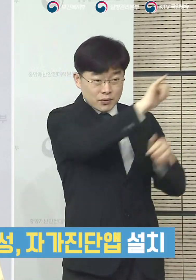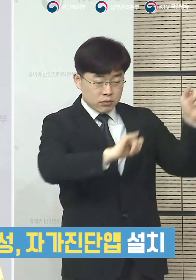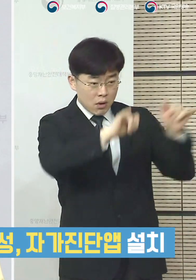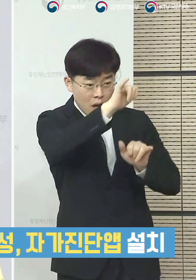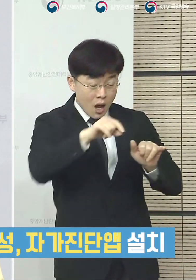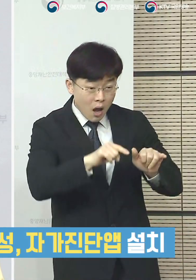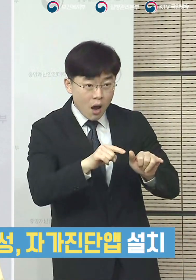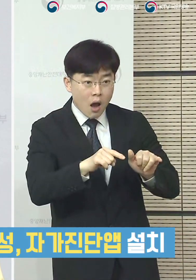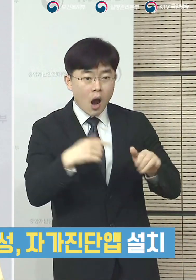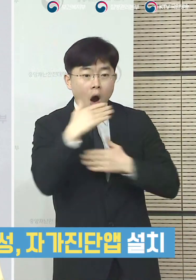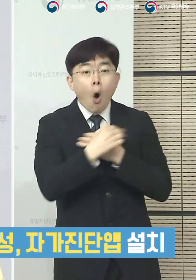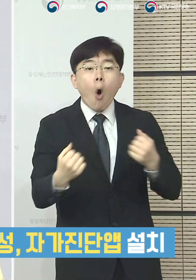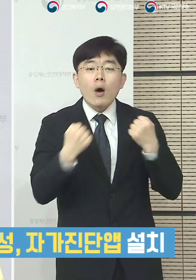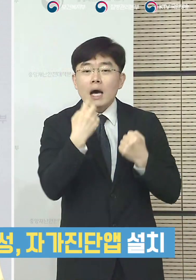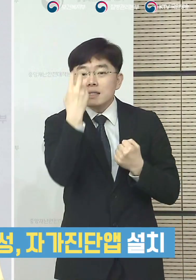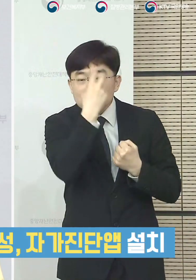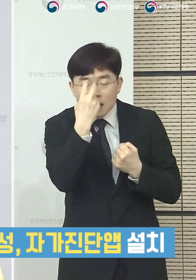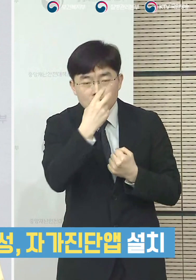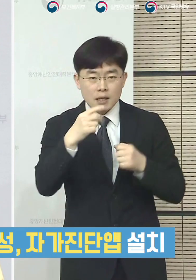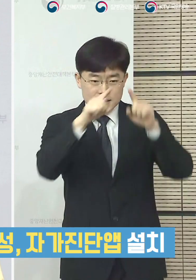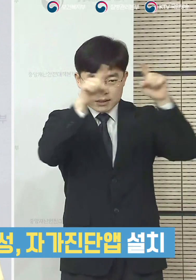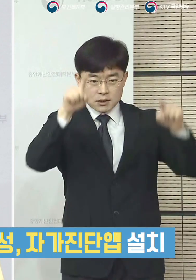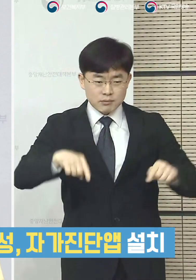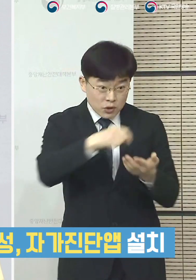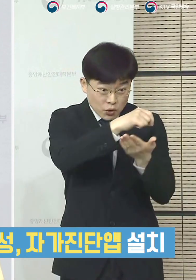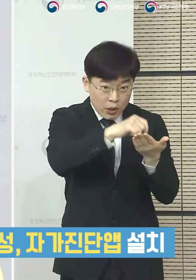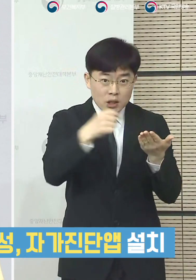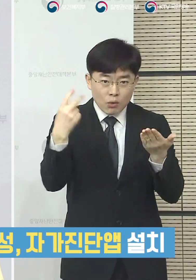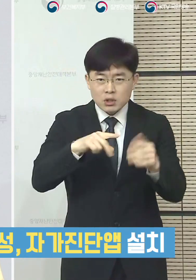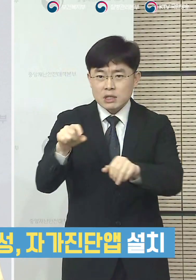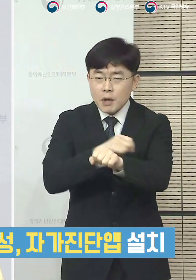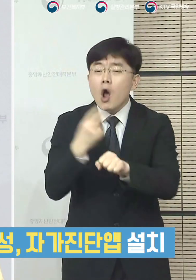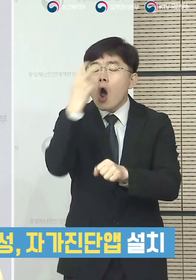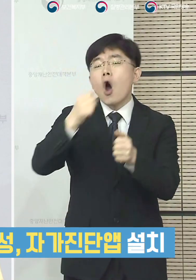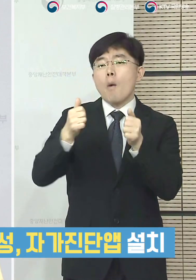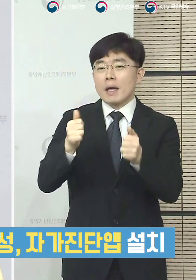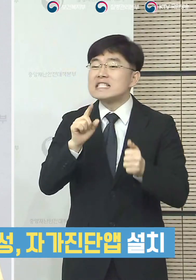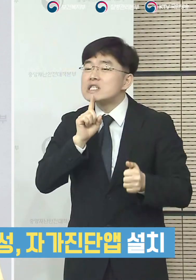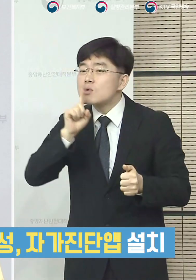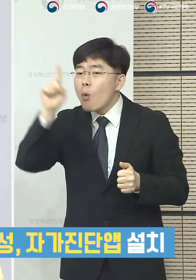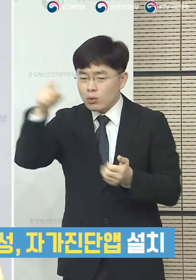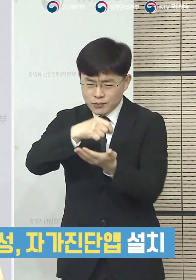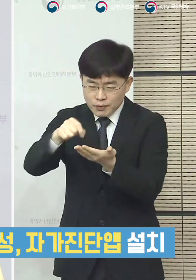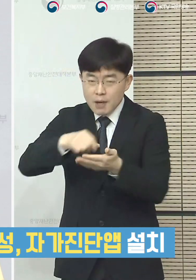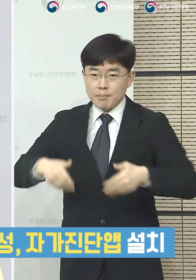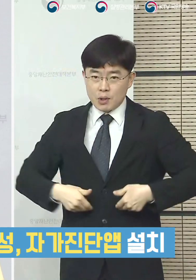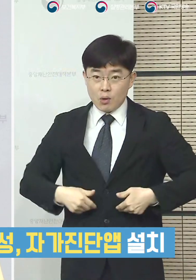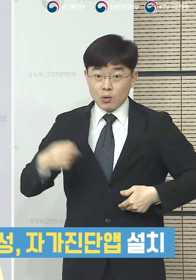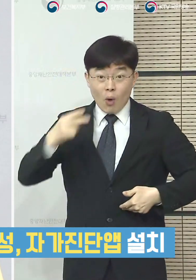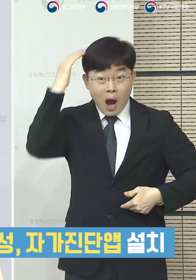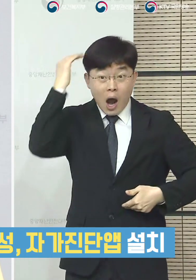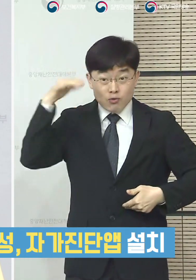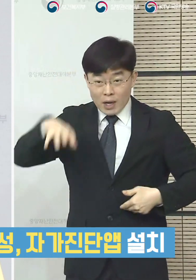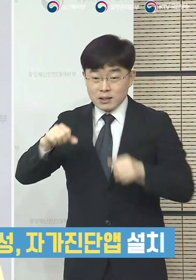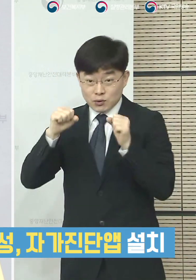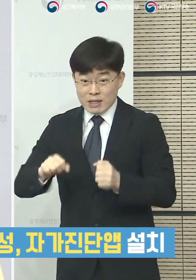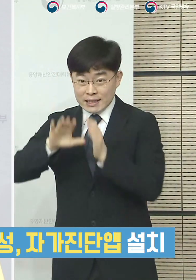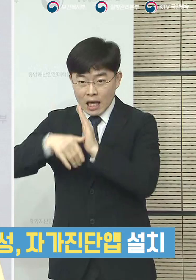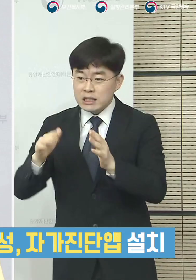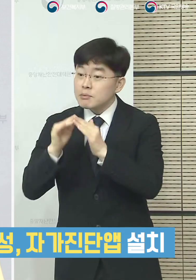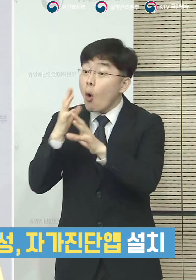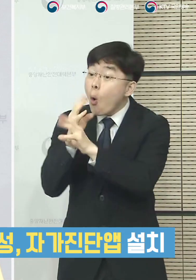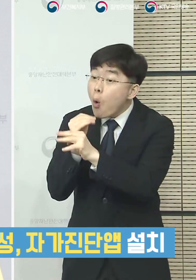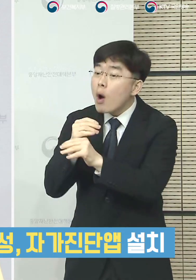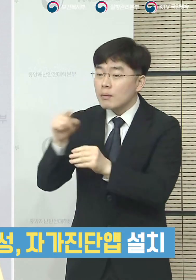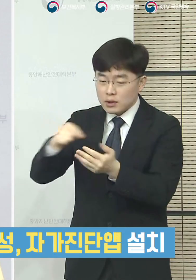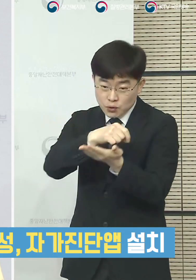건강상태 질문서와 함께 특별 검역신고서를 작성하여야 하며 국내 체류 주소를 제출하고